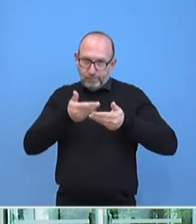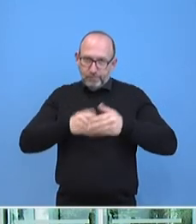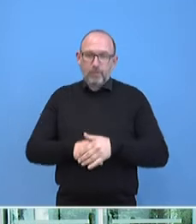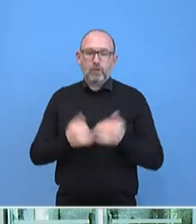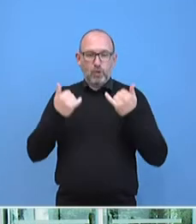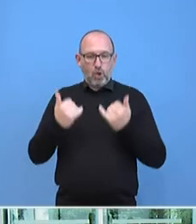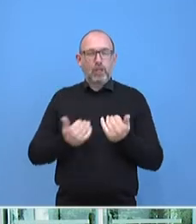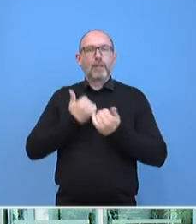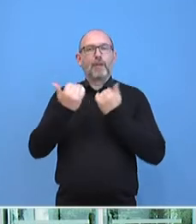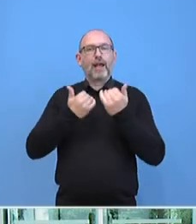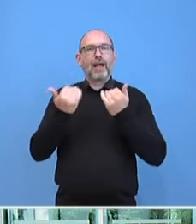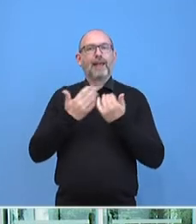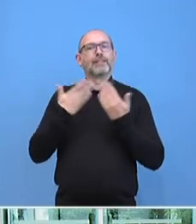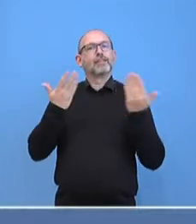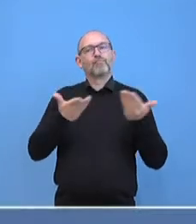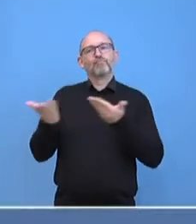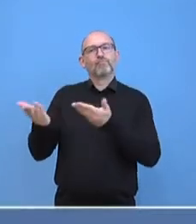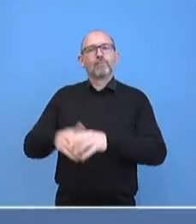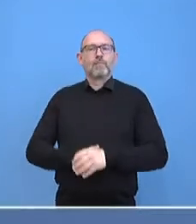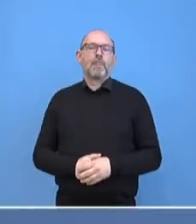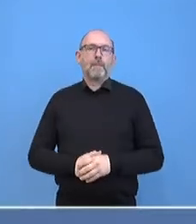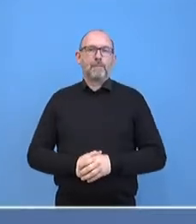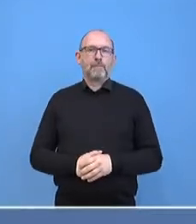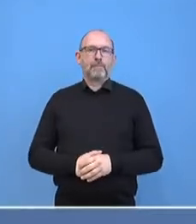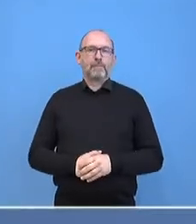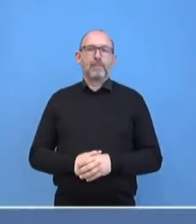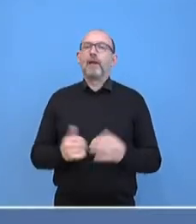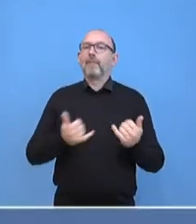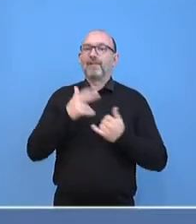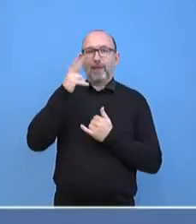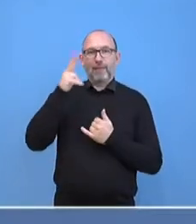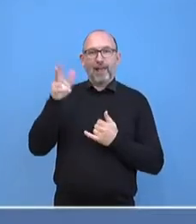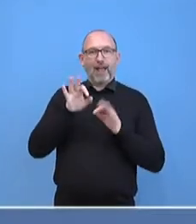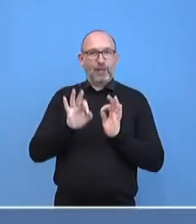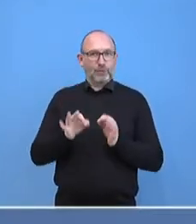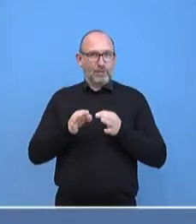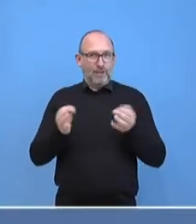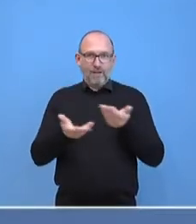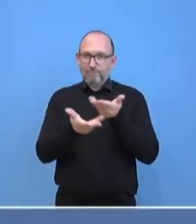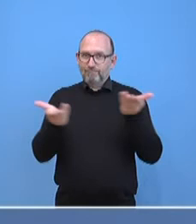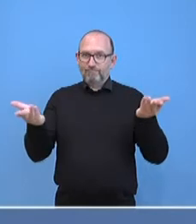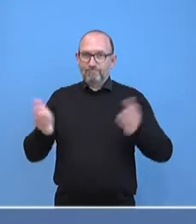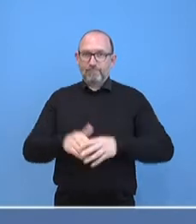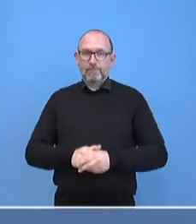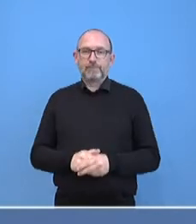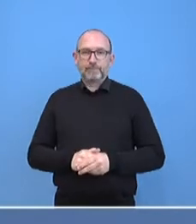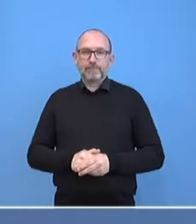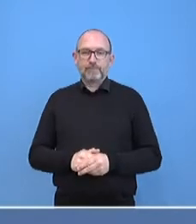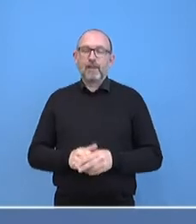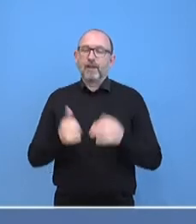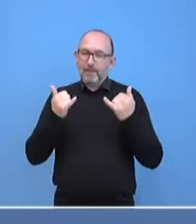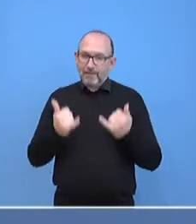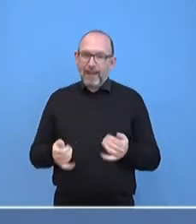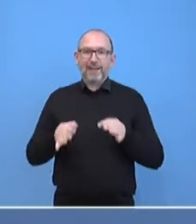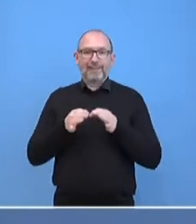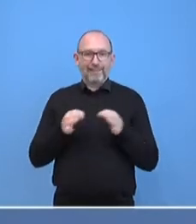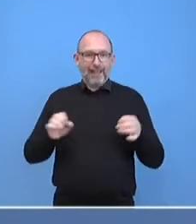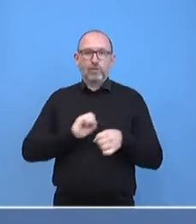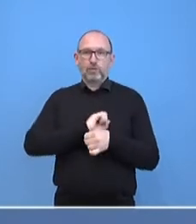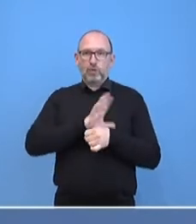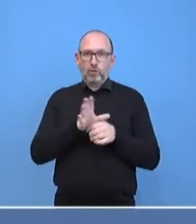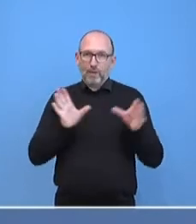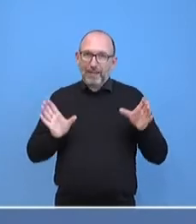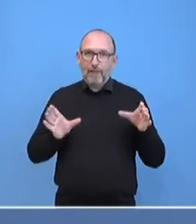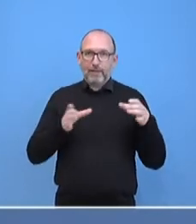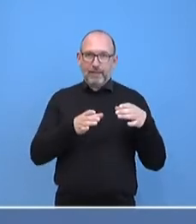berichtet Herr Seibert. Dankeschön. Ja, meine Damen und Herren, einen schönen guten Tag auch von mir. Tatsächlich heute wieder eine Tagung des Corona-Kabinetts,